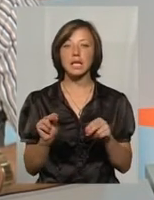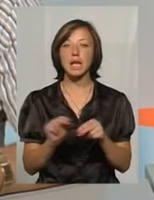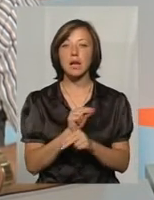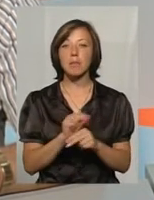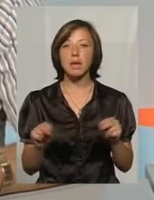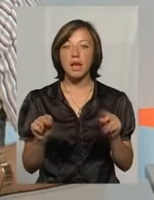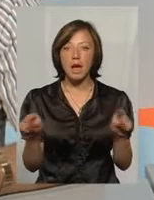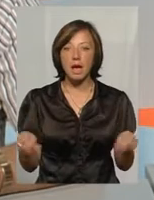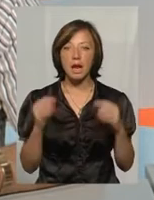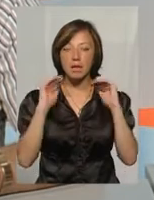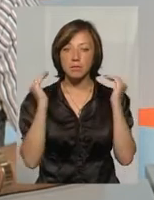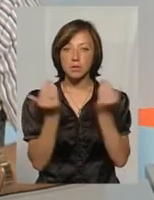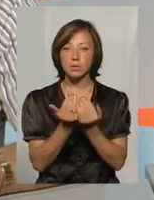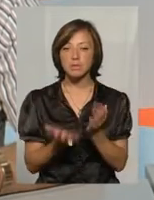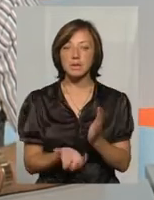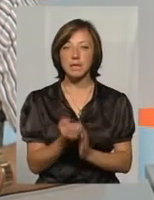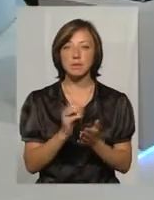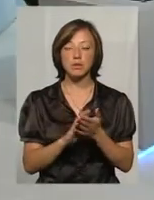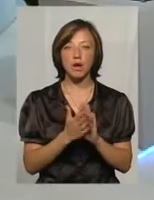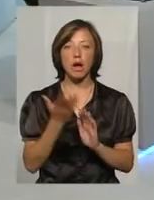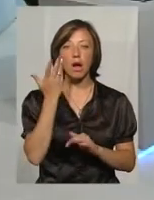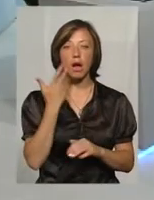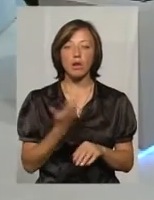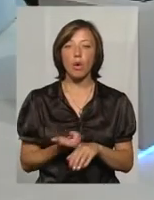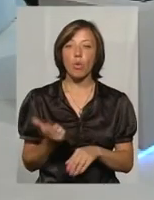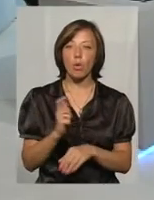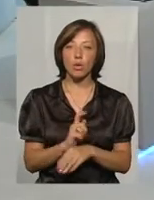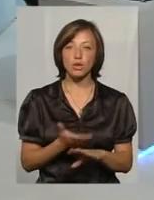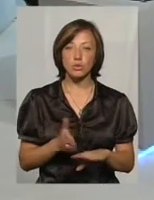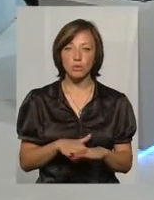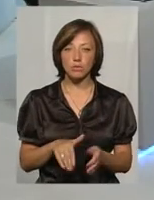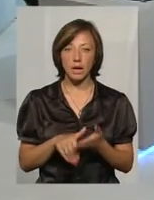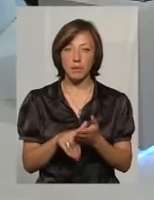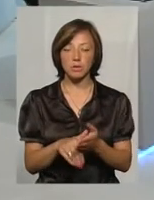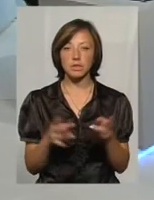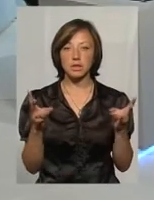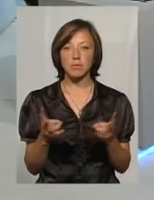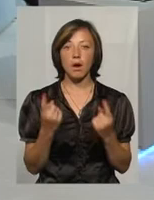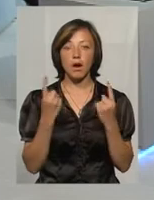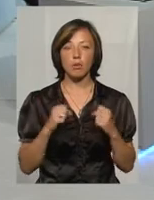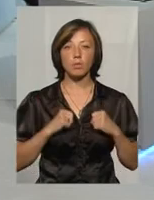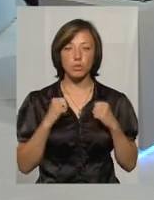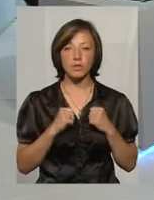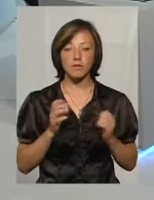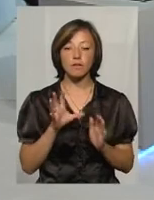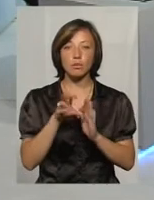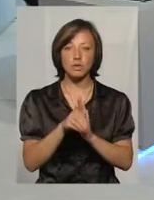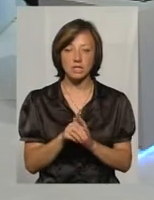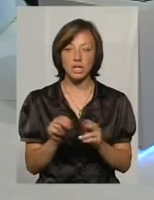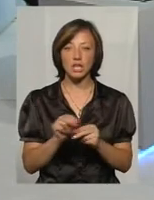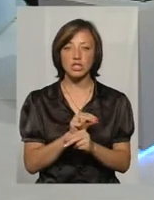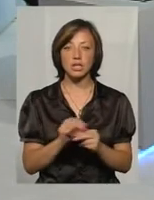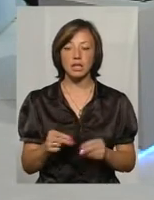і спасаємо те ситуації, коли дуже сложно помочь, і требуються огромні усилия, в тому числі і лечення